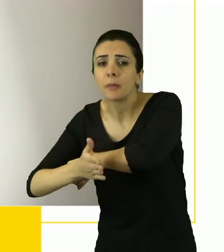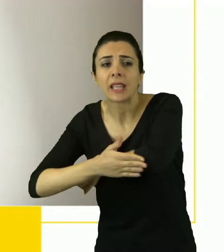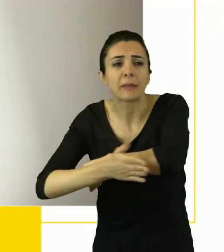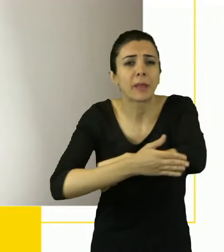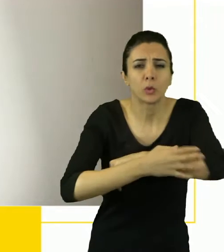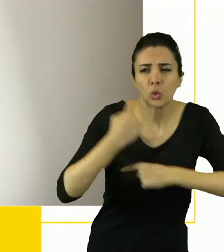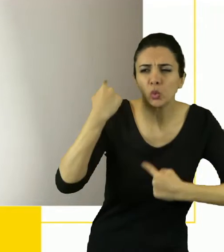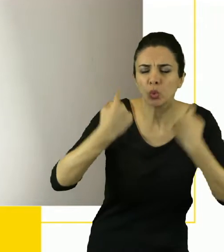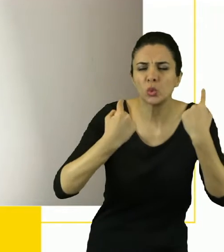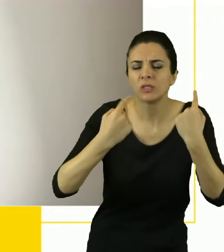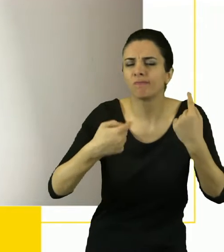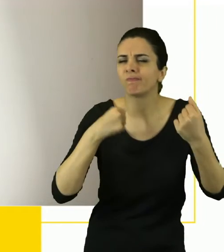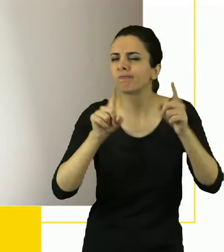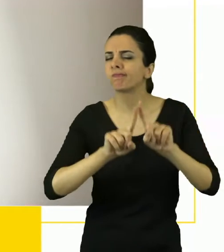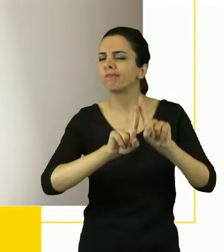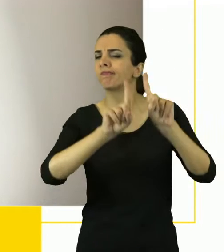sorgulamamız gerekiyor.